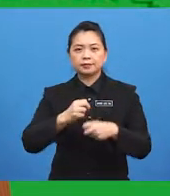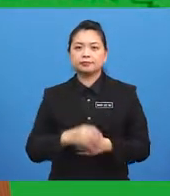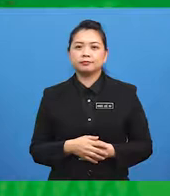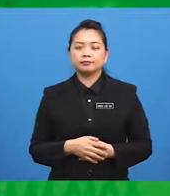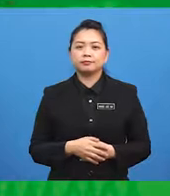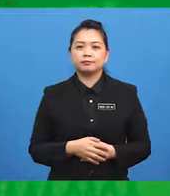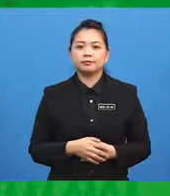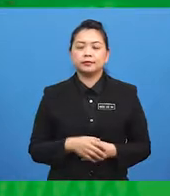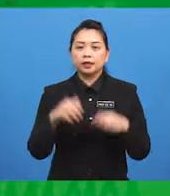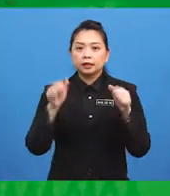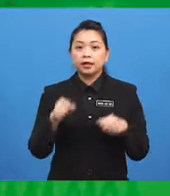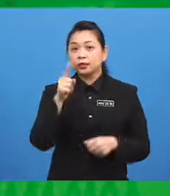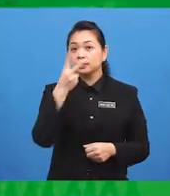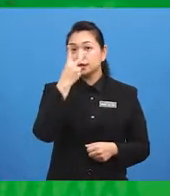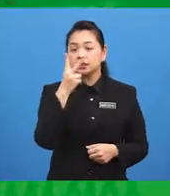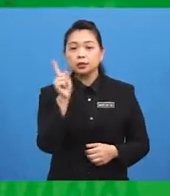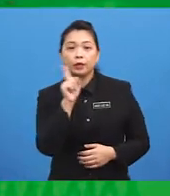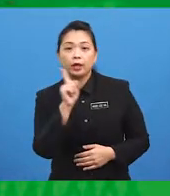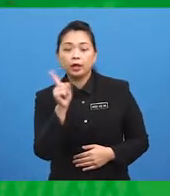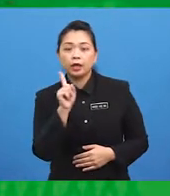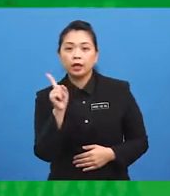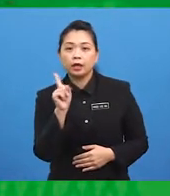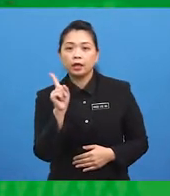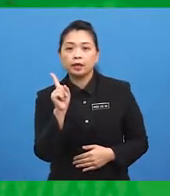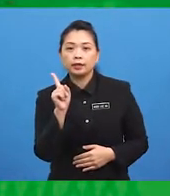Can you see it anywhere, friends?